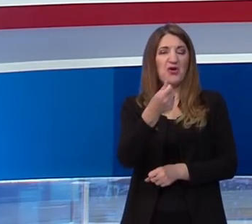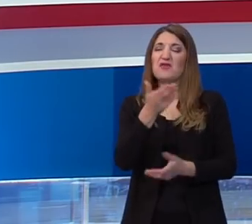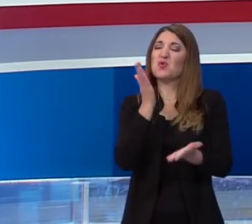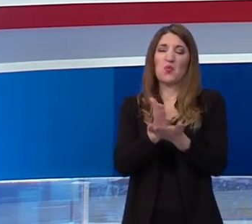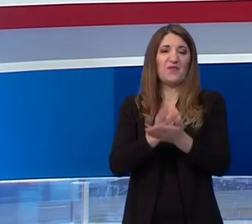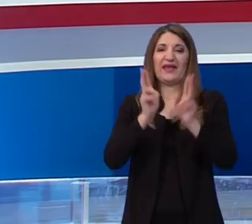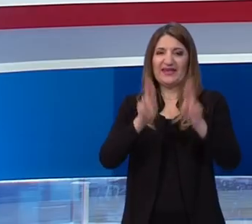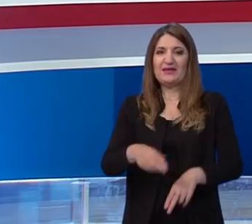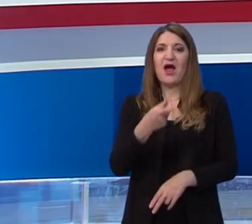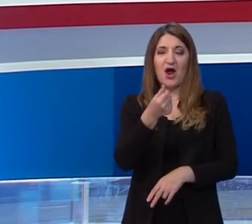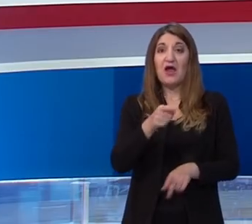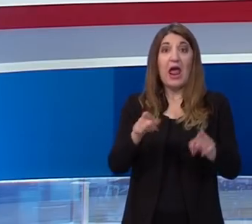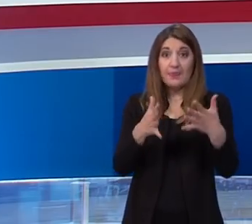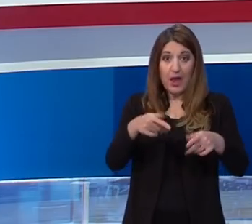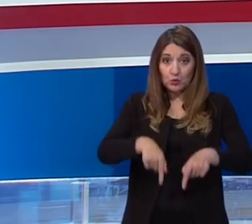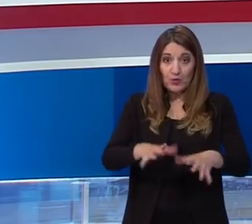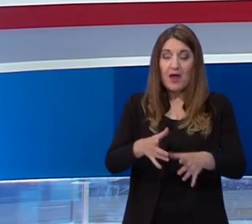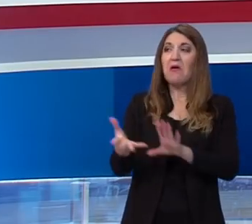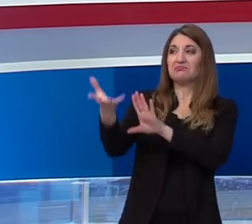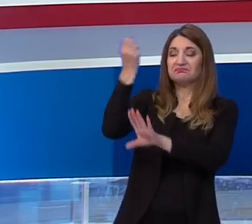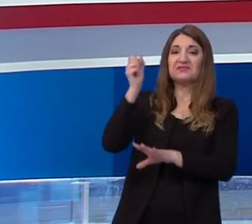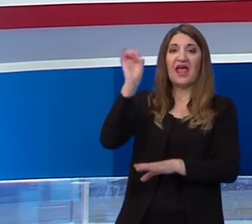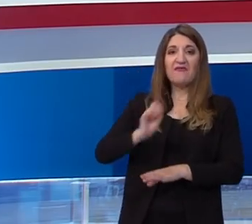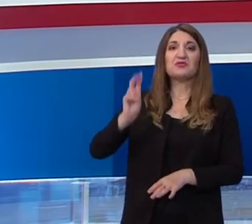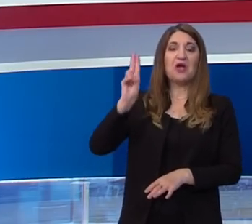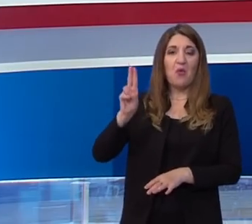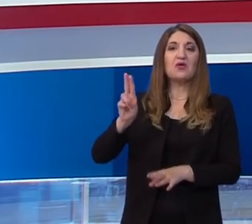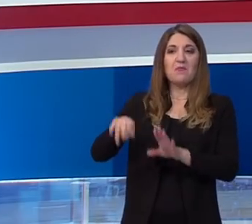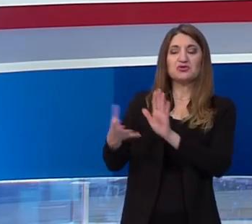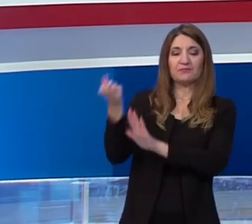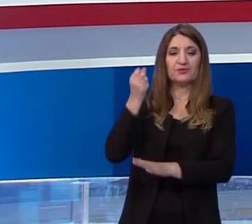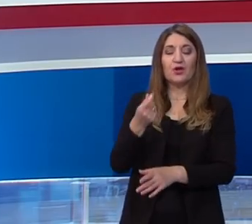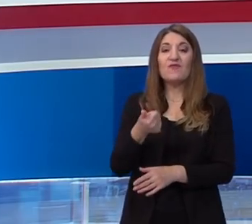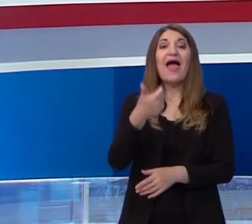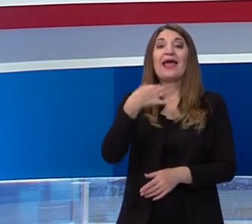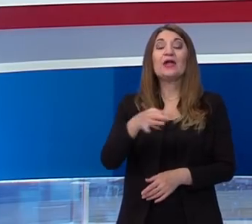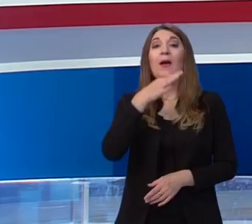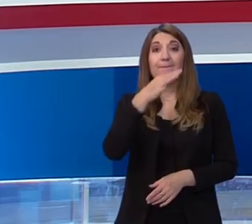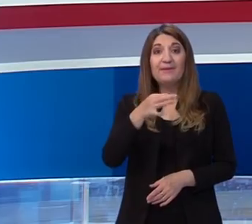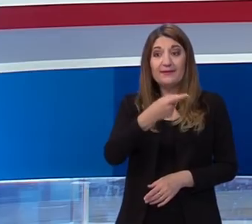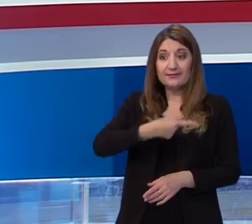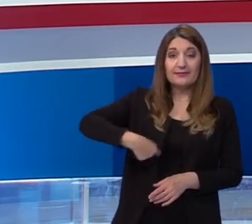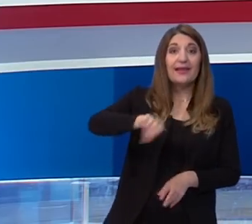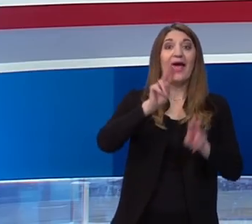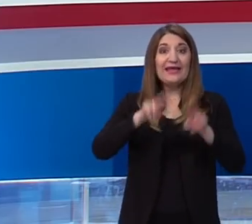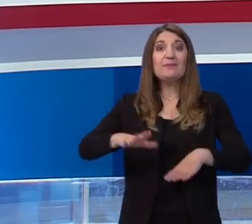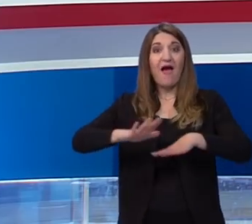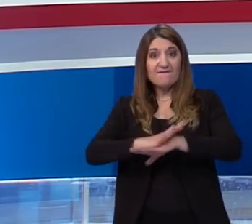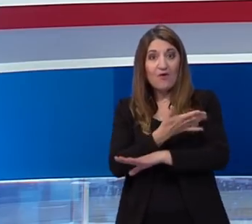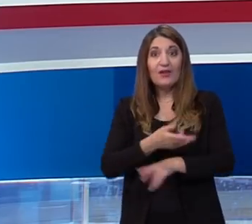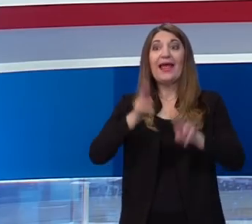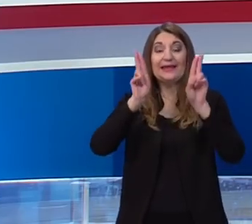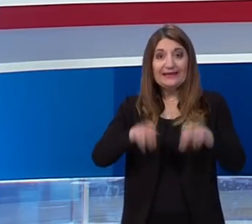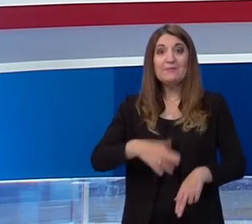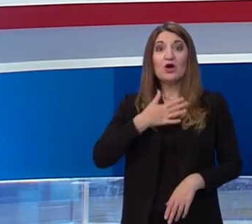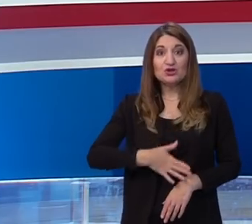naći ako neko od nas naće se u Europskoj Uniji, će smo ravnopravni član. Jedino je pitanje imamo li volje, želje i